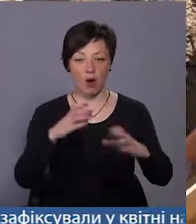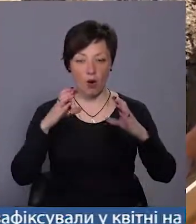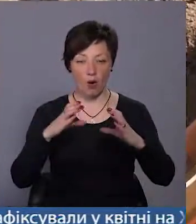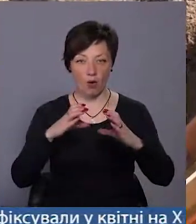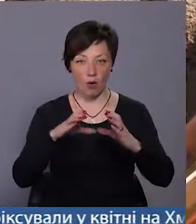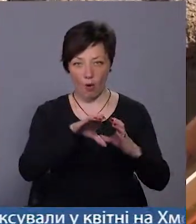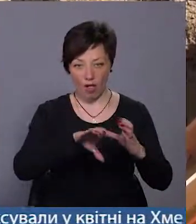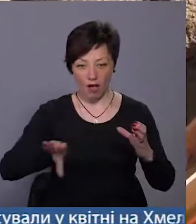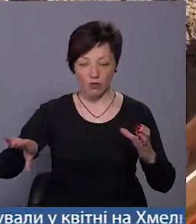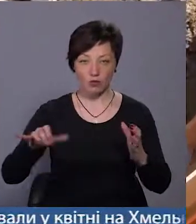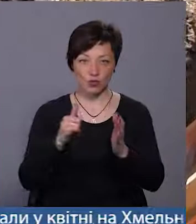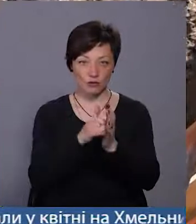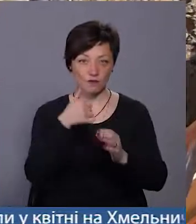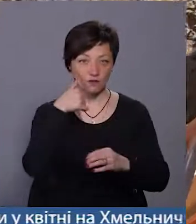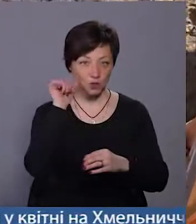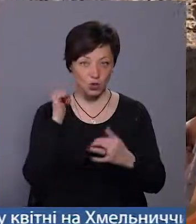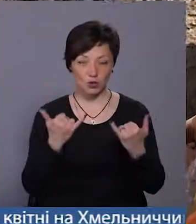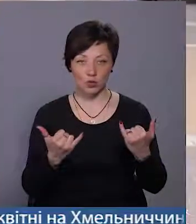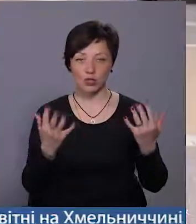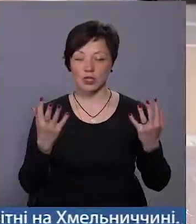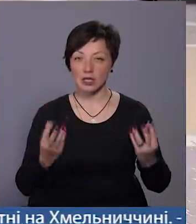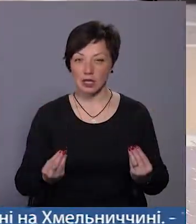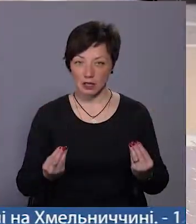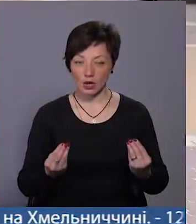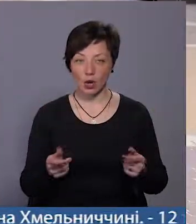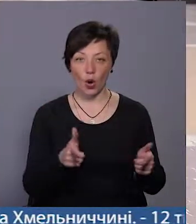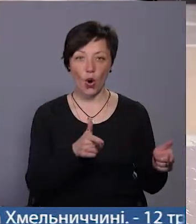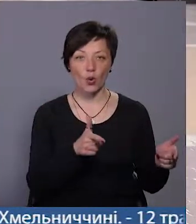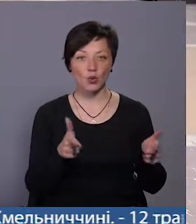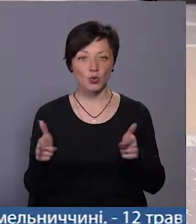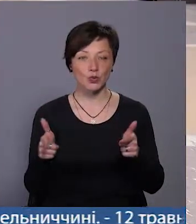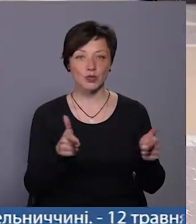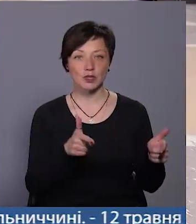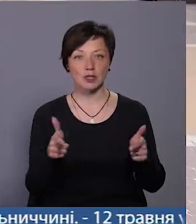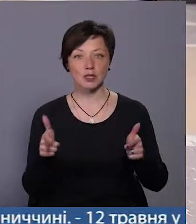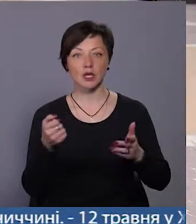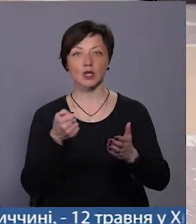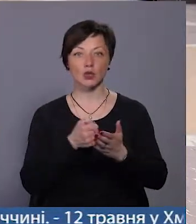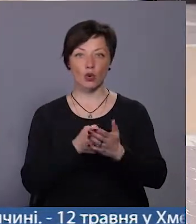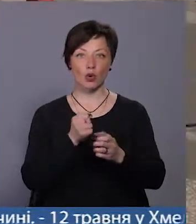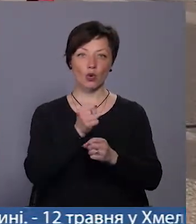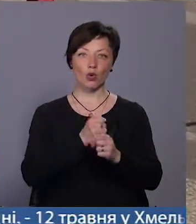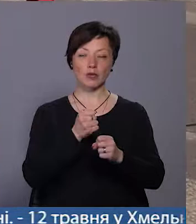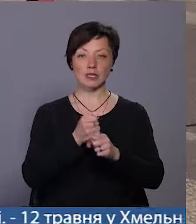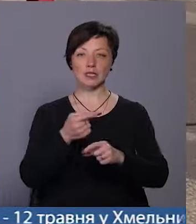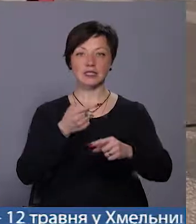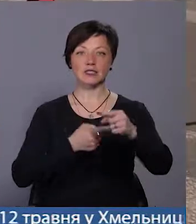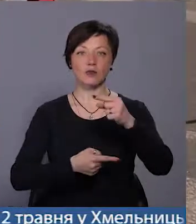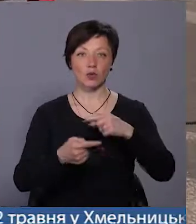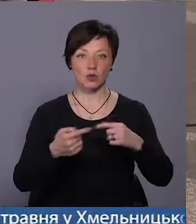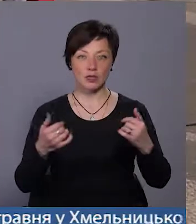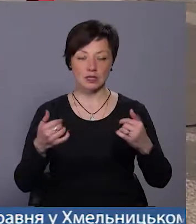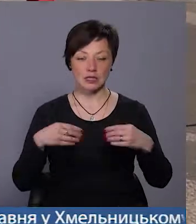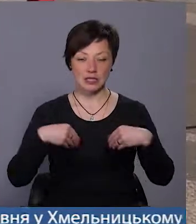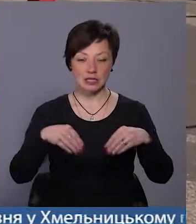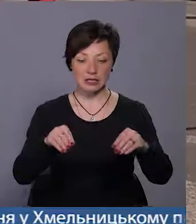встановили і на сьогоднішній день готуються до робіт із зворотньої засипки. Ну і,